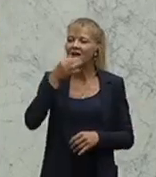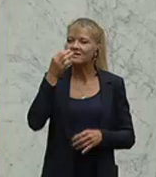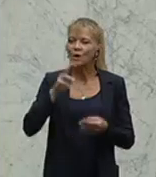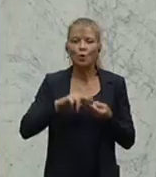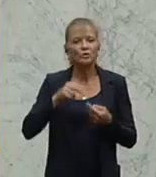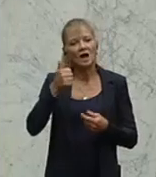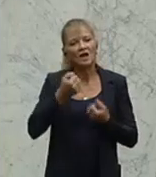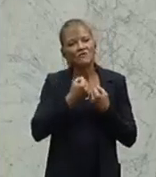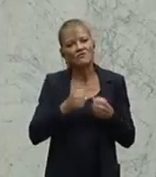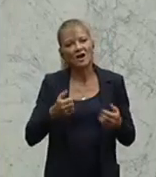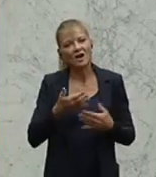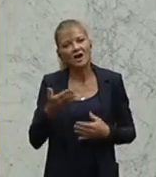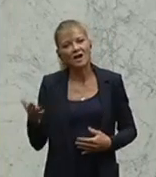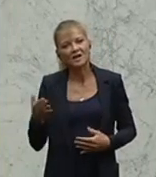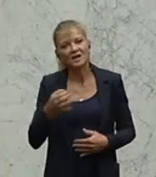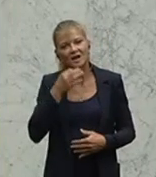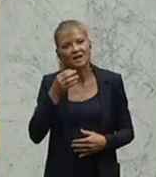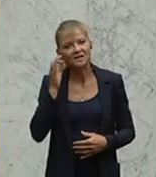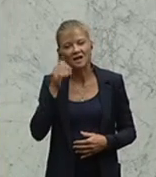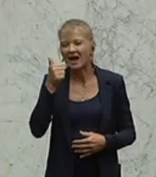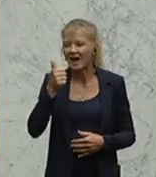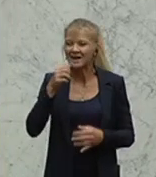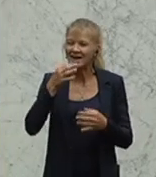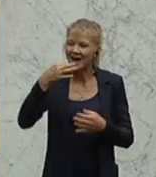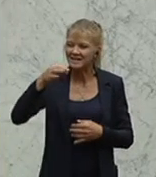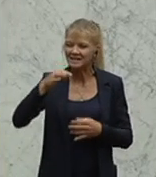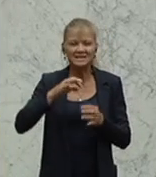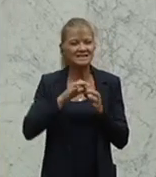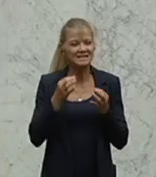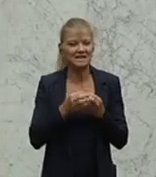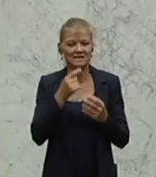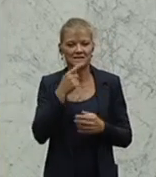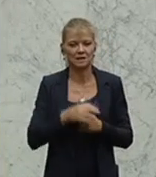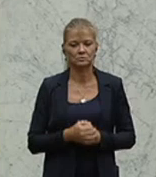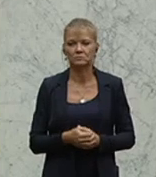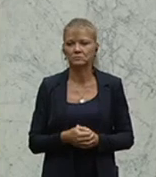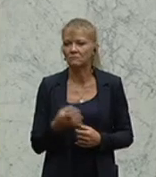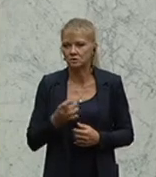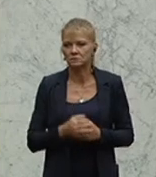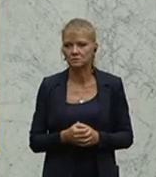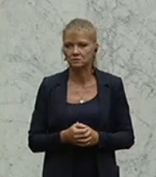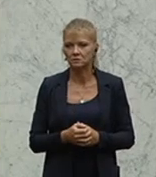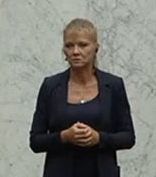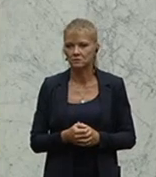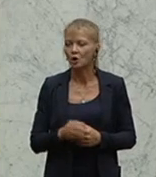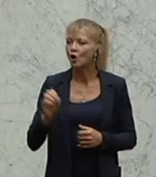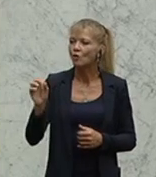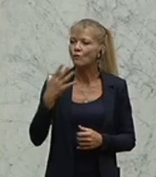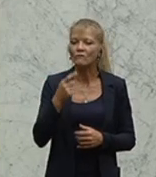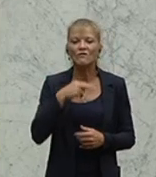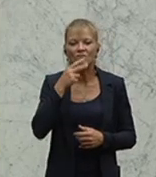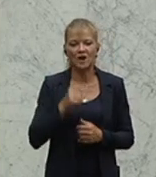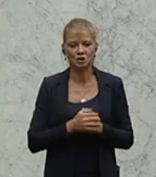Rednerin einen einzigen Satz sagt. Die Vorwürfe sind falsch. Sie stimmen nicht. Niemand hat es gesagt.